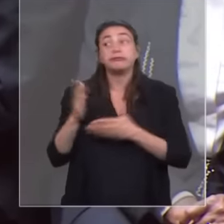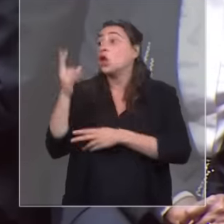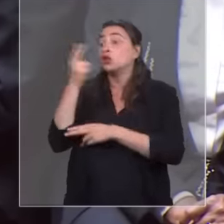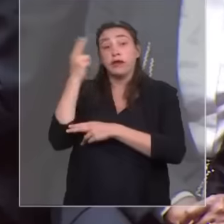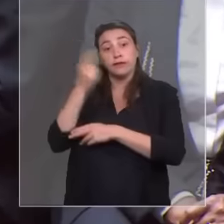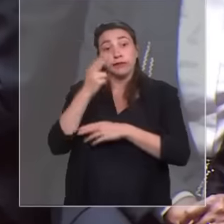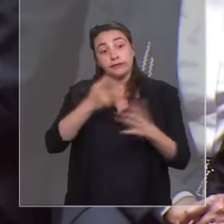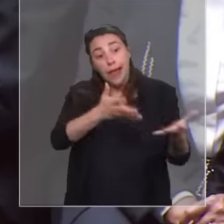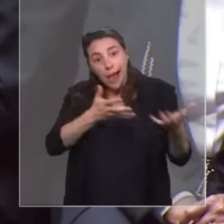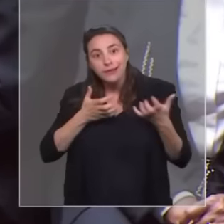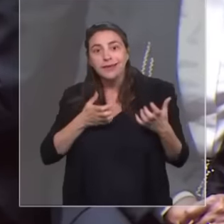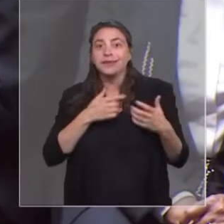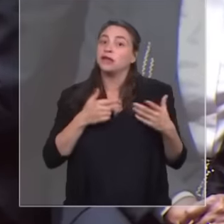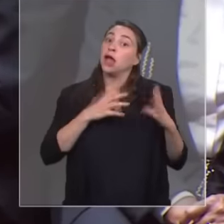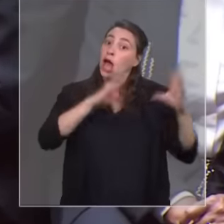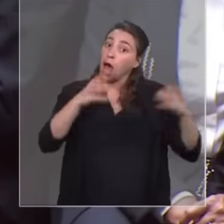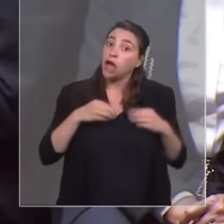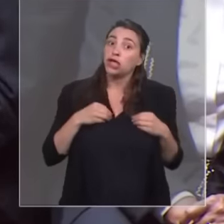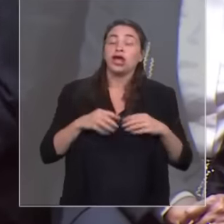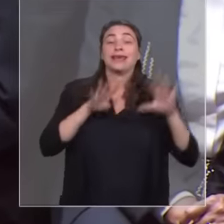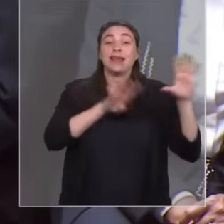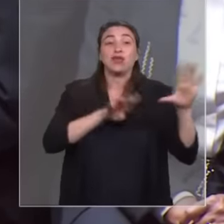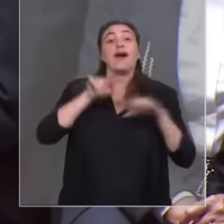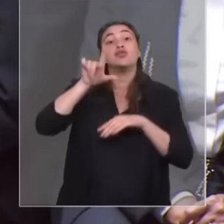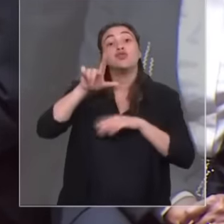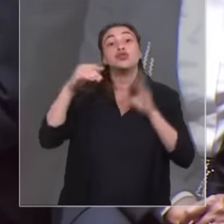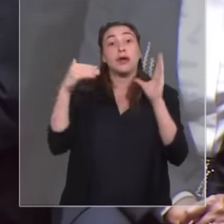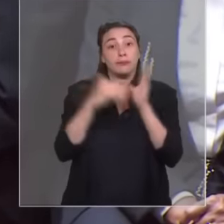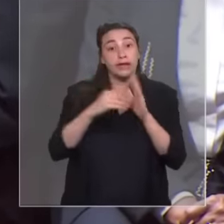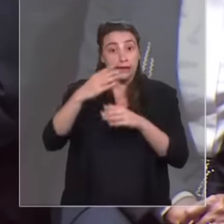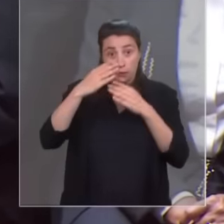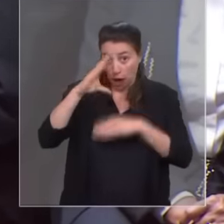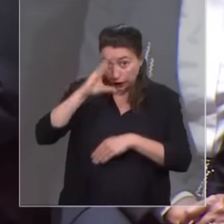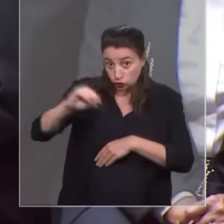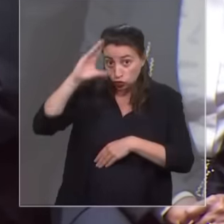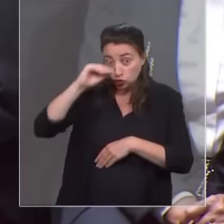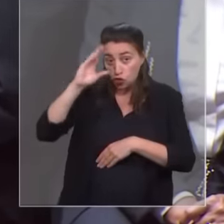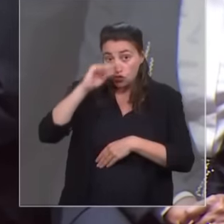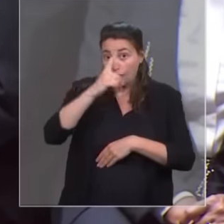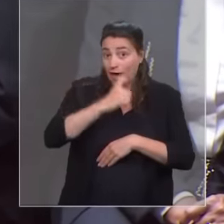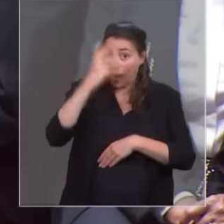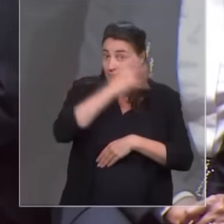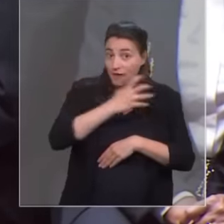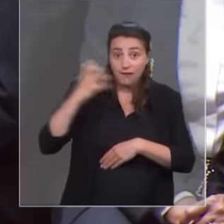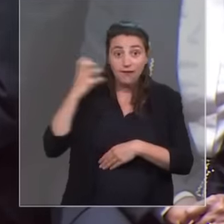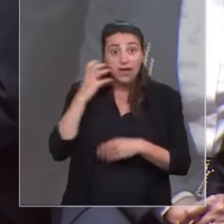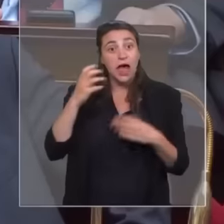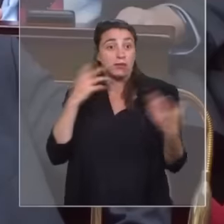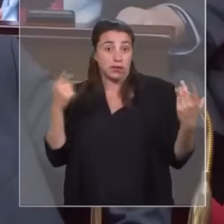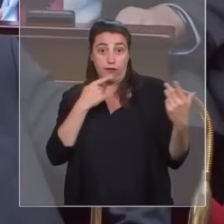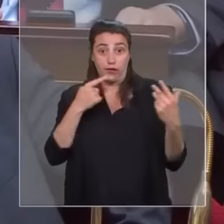Elles accueillent aujourd'hui 92 000 étudiants africains, soit 40% de plus qu'en 2017. C'est un fait.